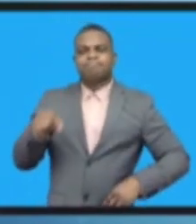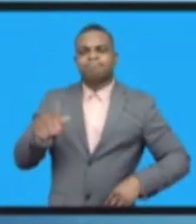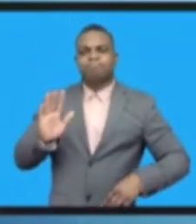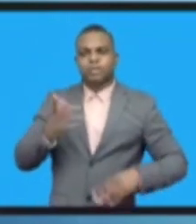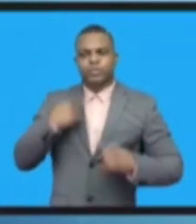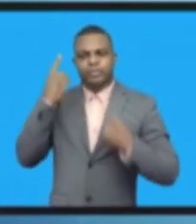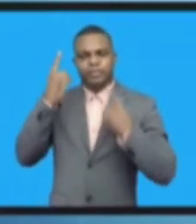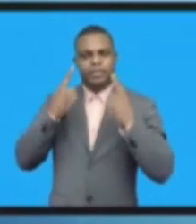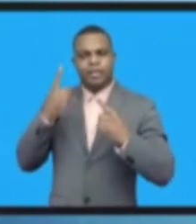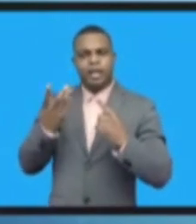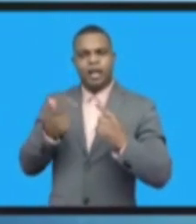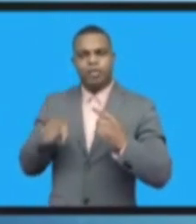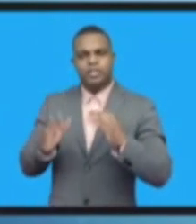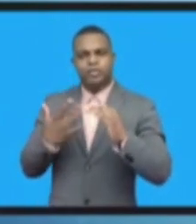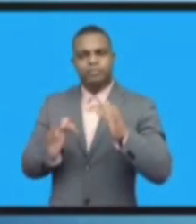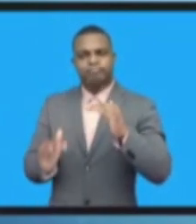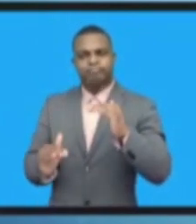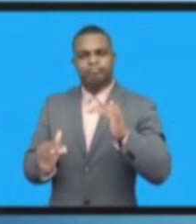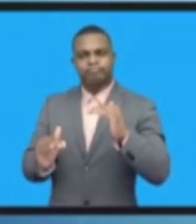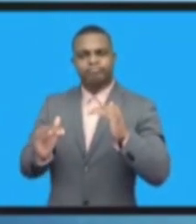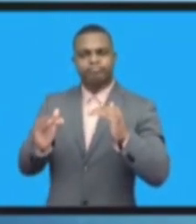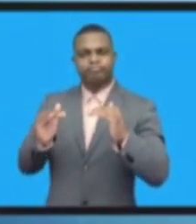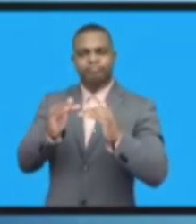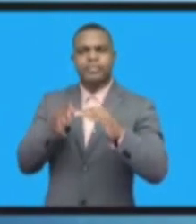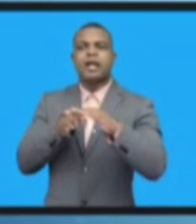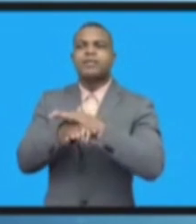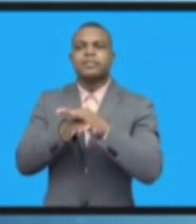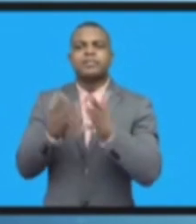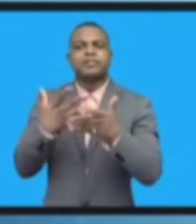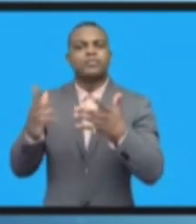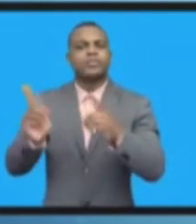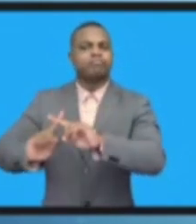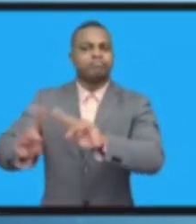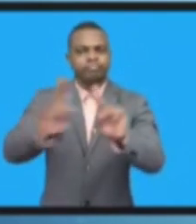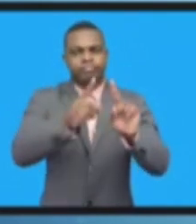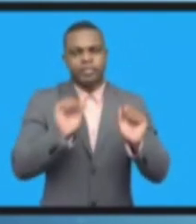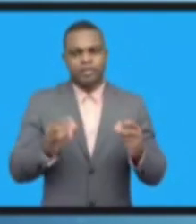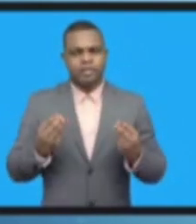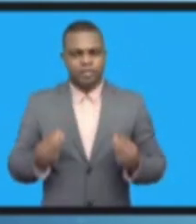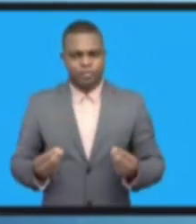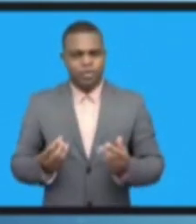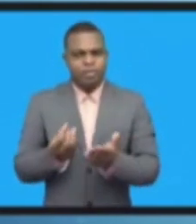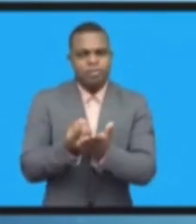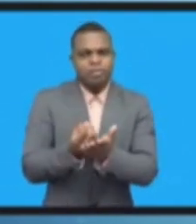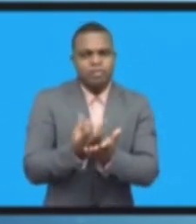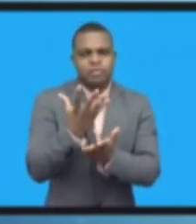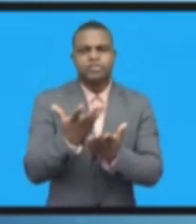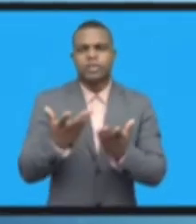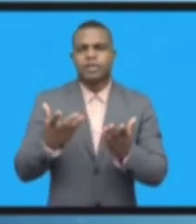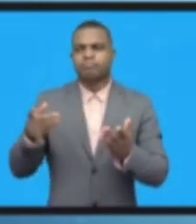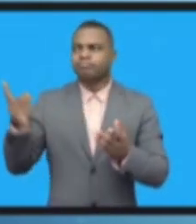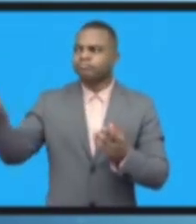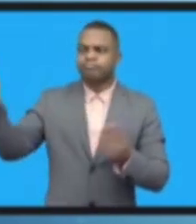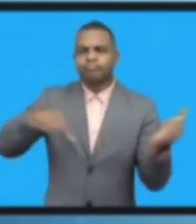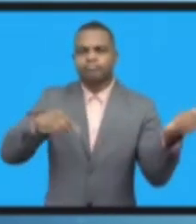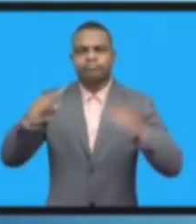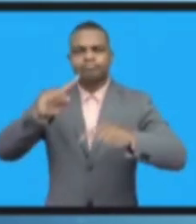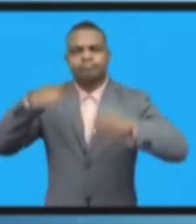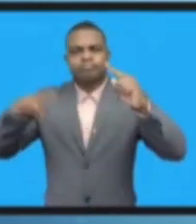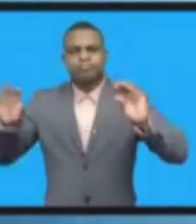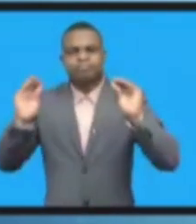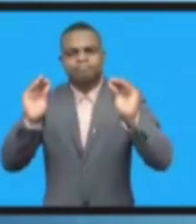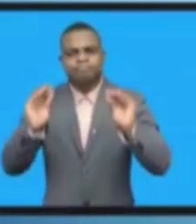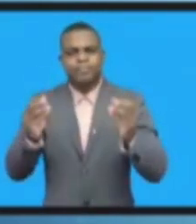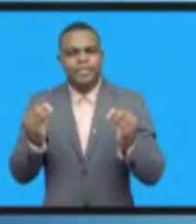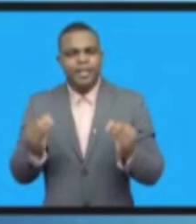доступным, вне зависимости от того, на каком языке вы говорите, из какой вы культуры, этнической группы. Сделать его